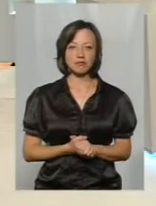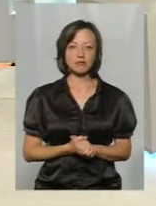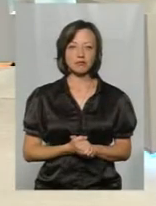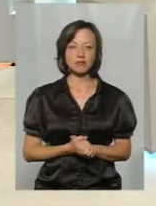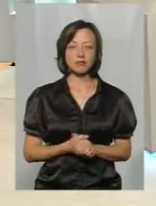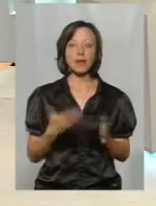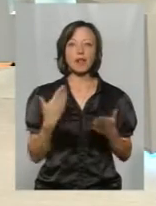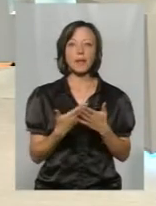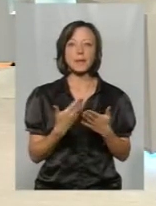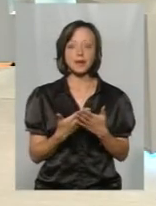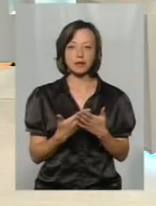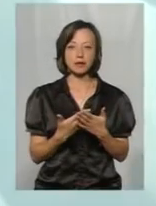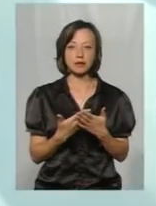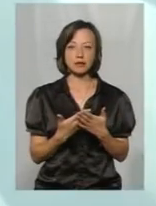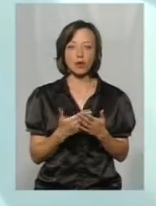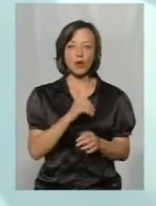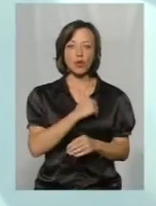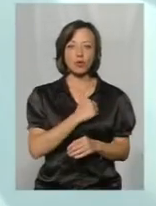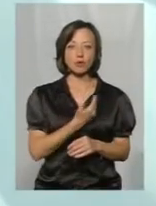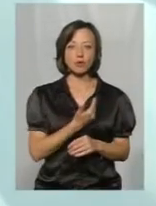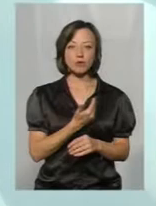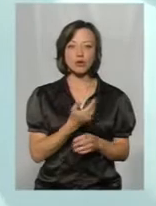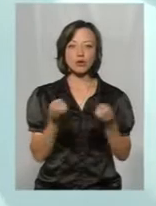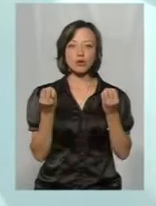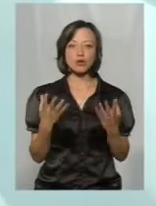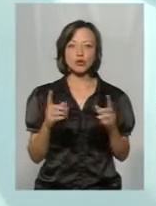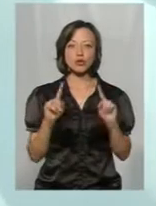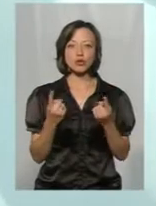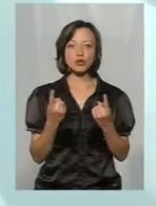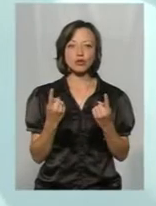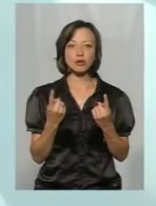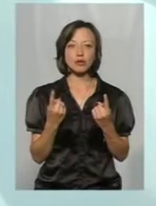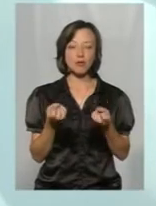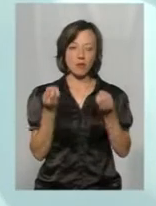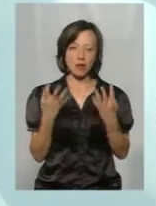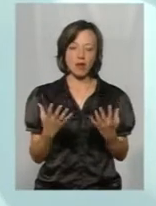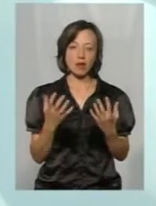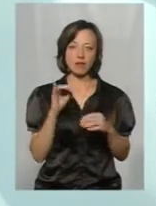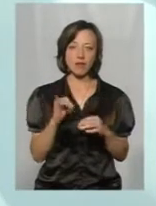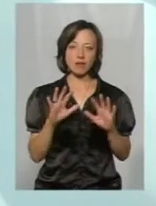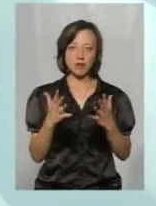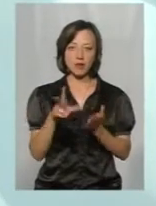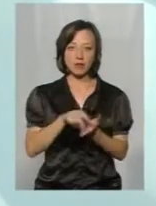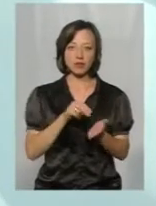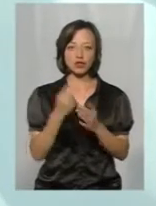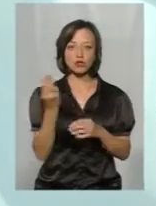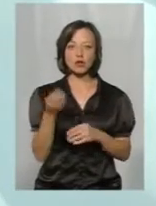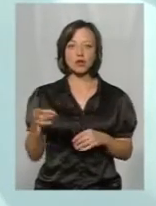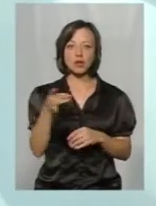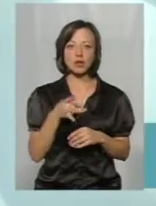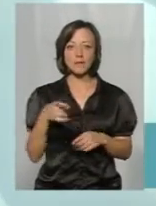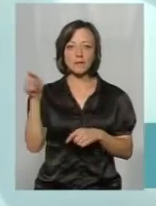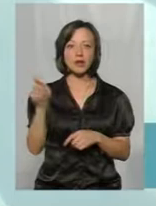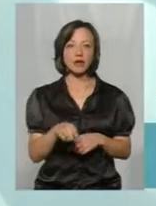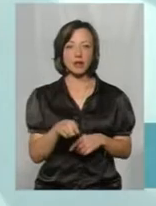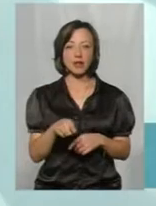Випадки, наприклад, хотів би просто дуже банальний поганий випадок привезти. В Шепетівському районі ми